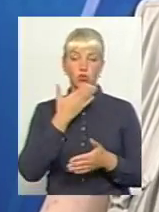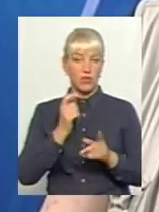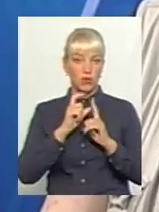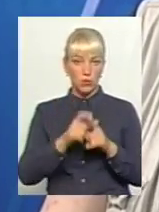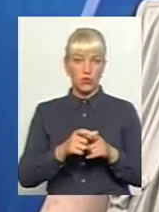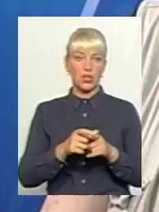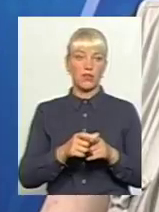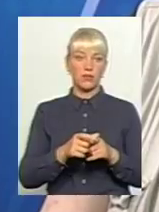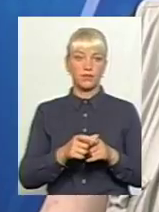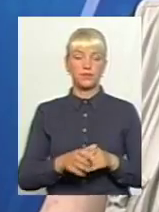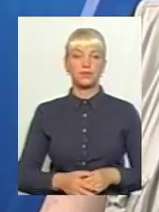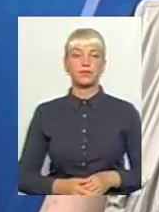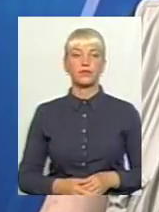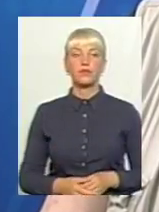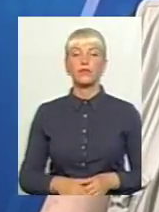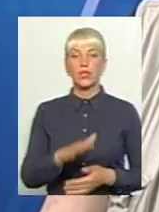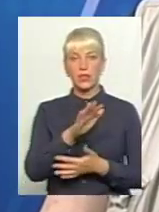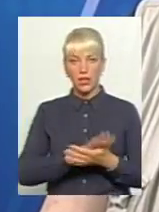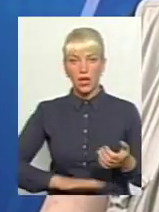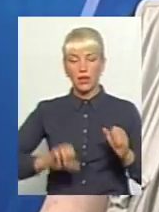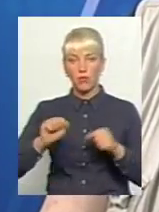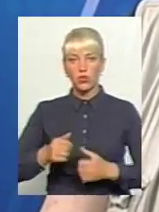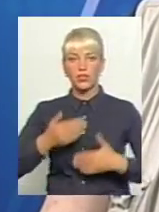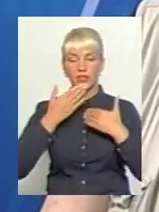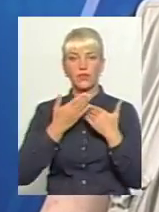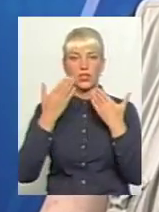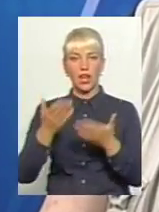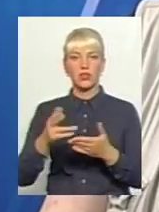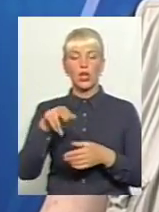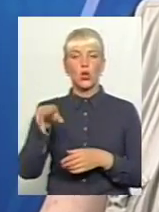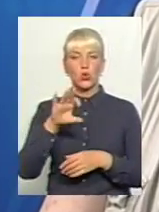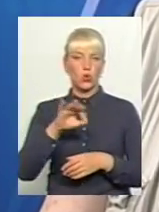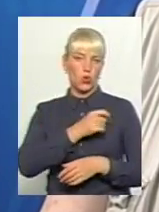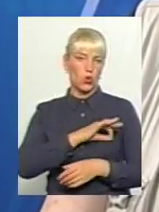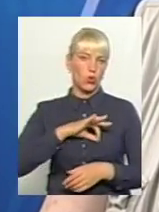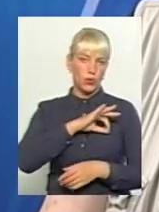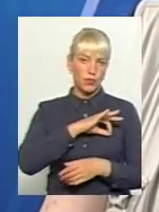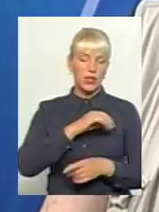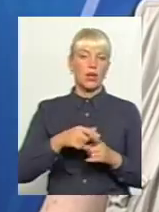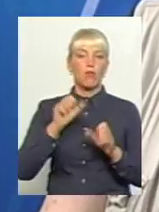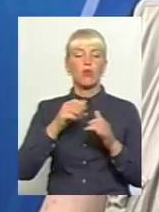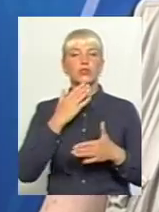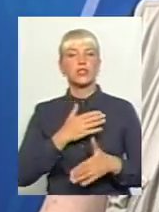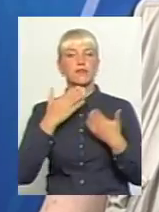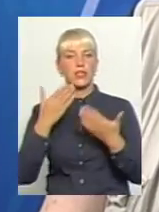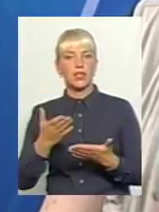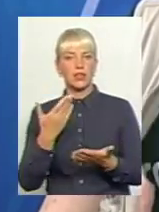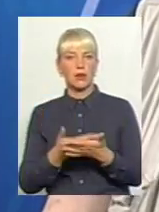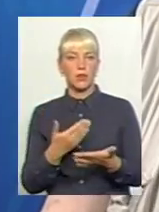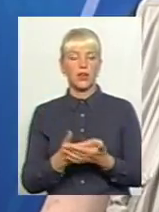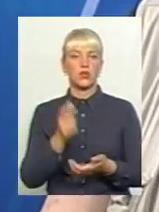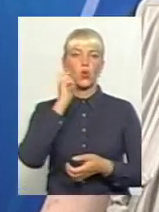розглядати цю справу. Далі можна звертатися до правозахисників. Можна звертатися до, наприклад,